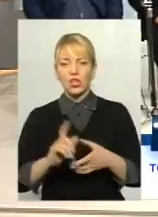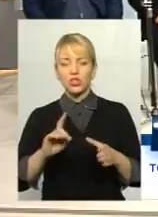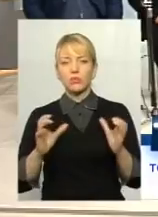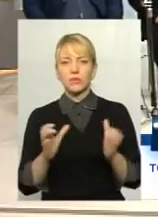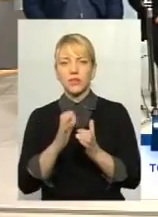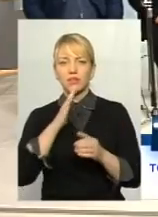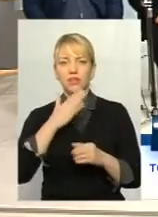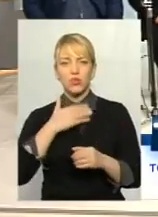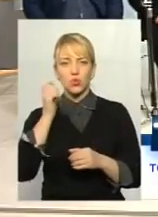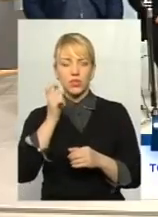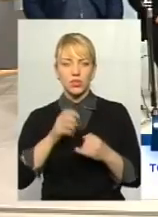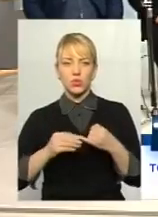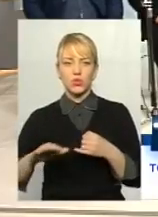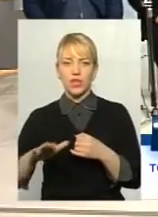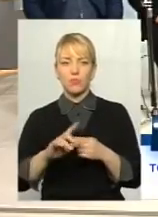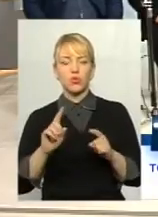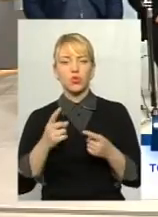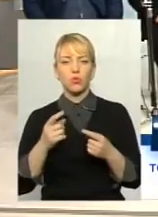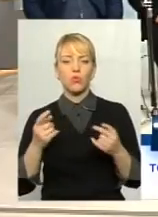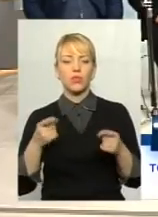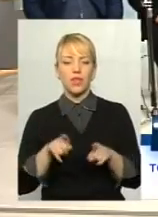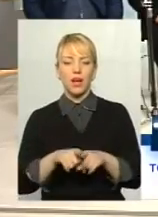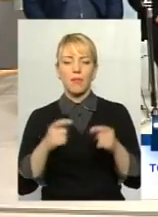ласка, чому так мало людей цікавить продовження?